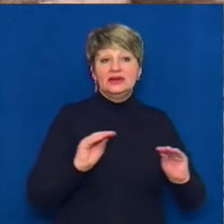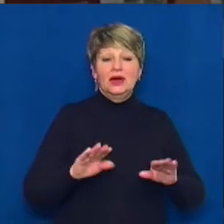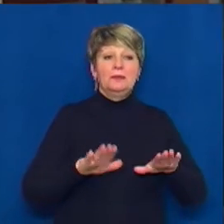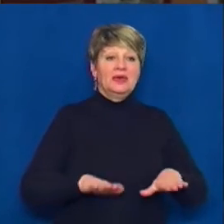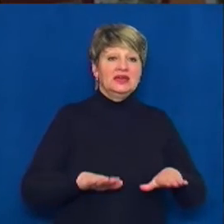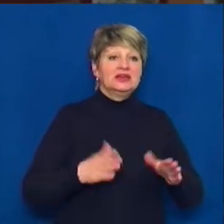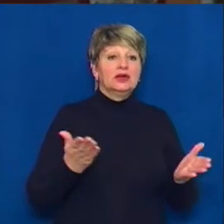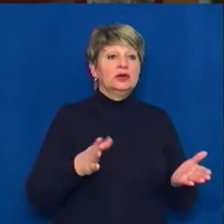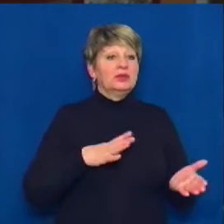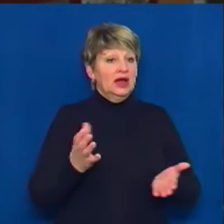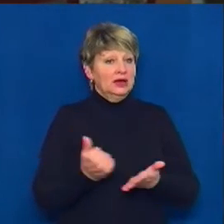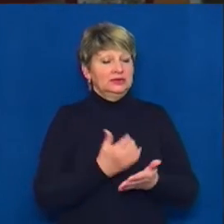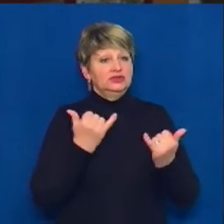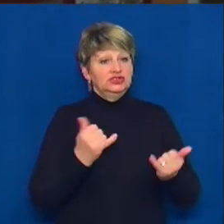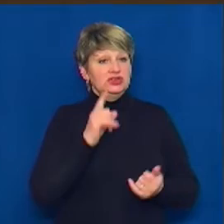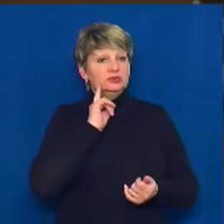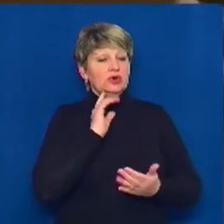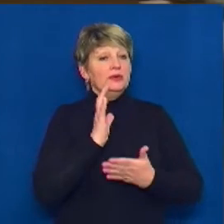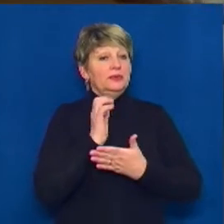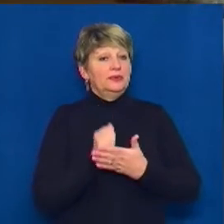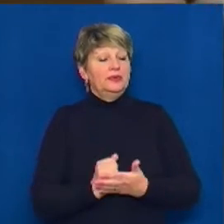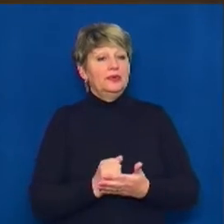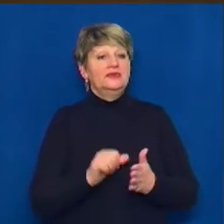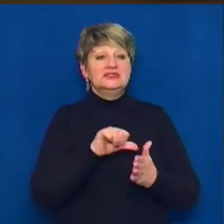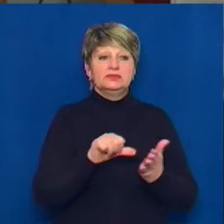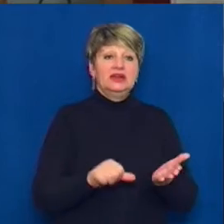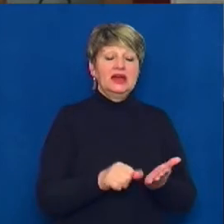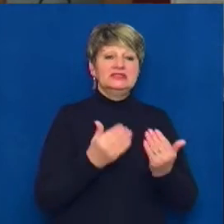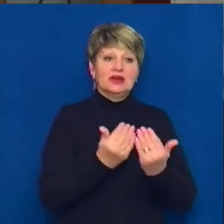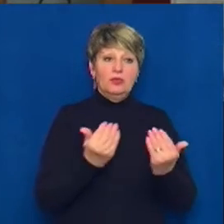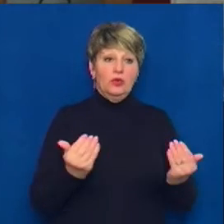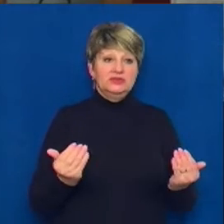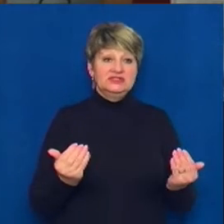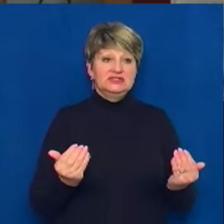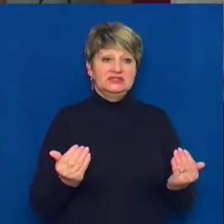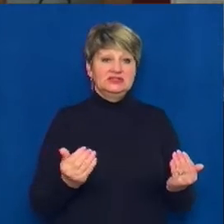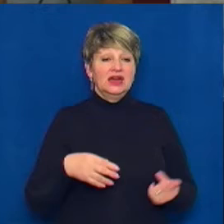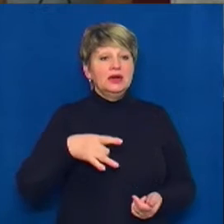експонати. Нині вони зберігаються у Смілянському кризнавчому музеї. Під час